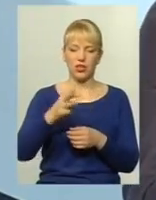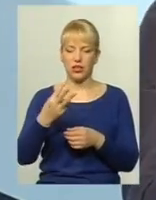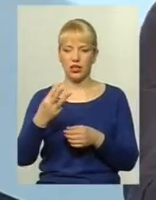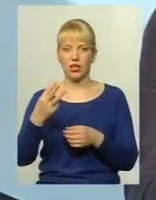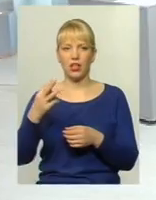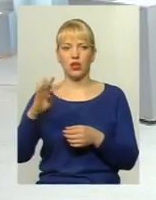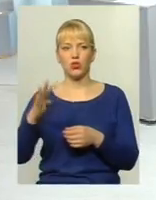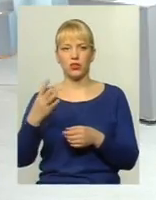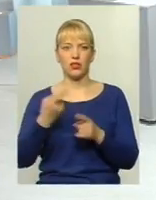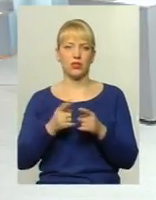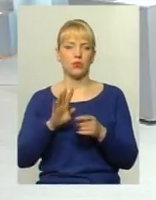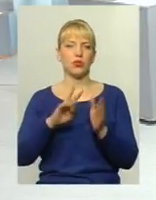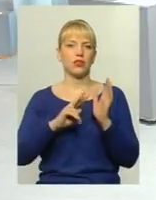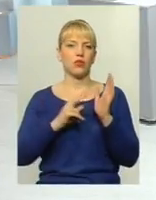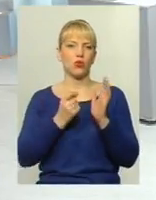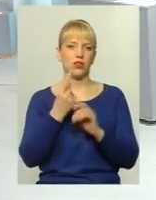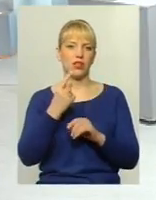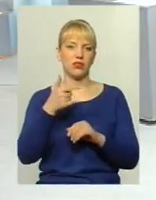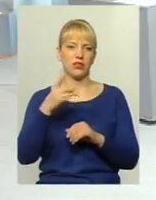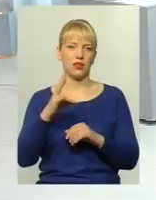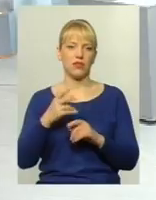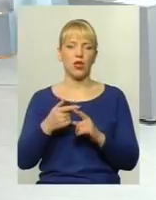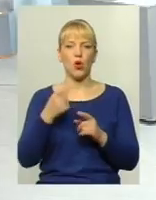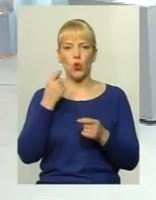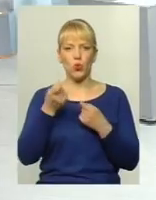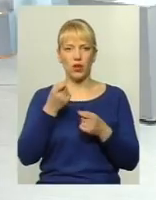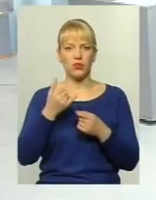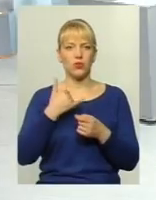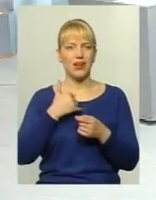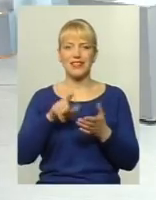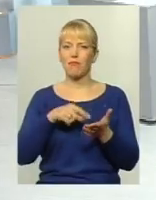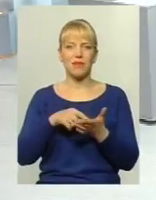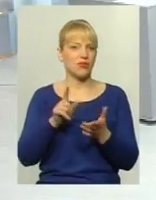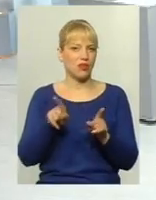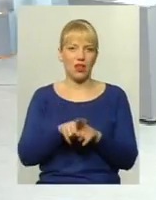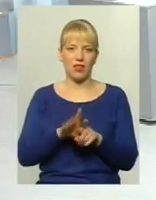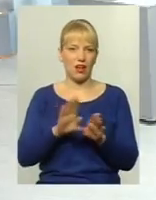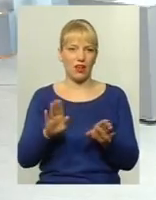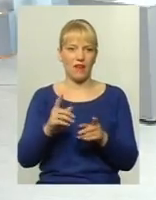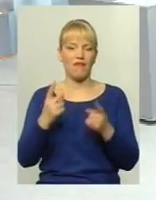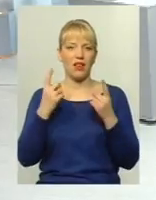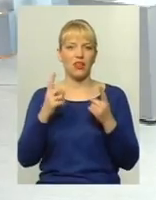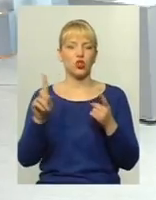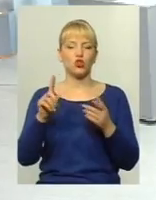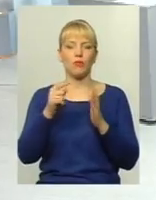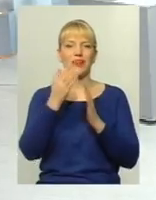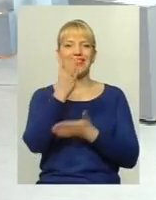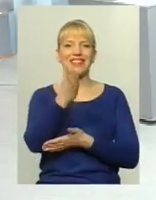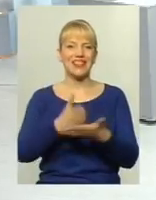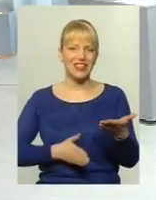11 гривень. Так, це саме основний нюанс, що наше місто не настільки велике, щоб ділити маршрути. І